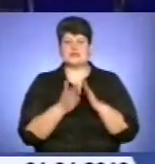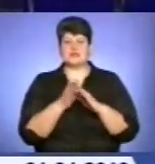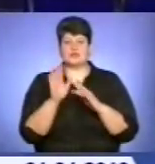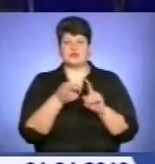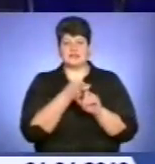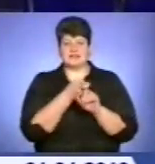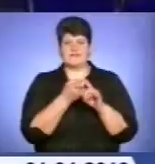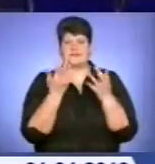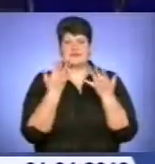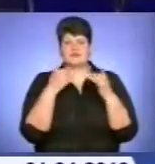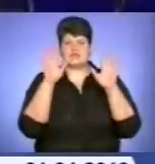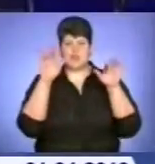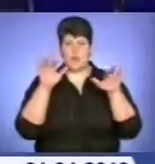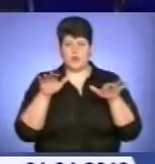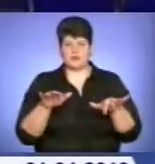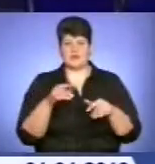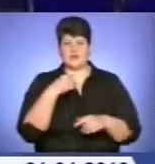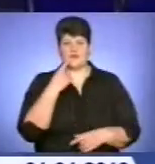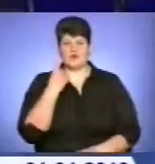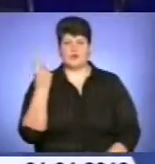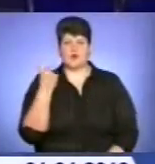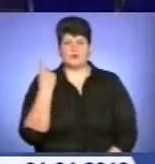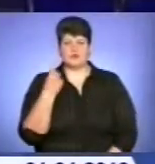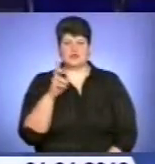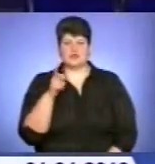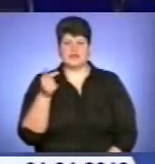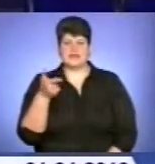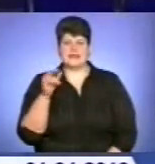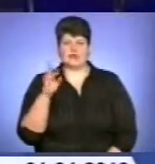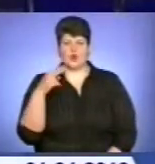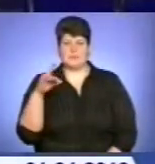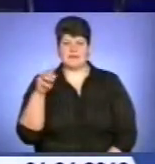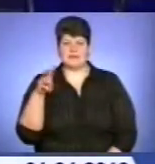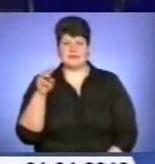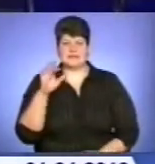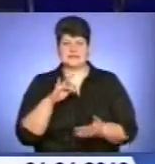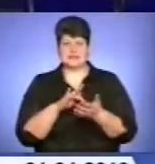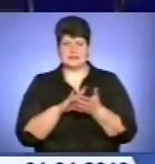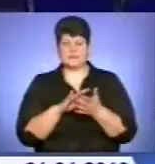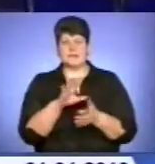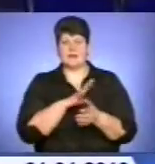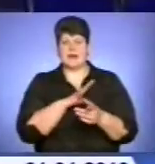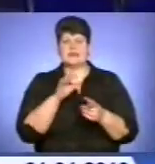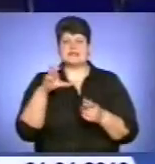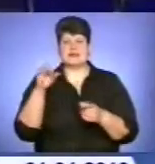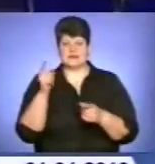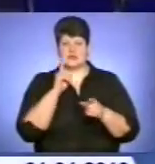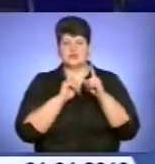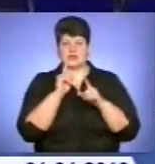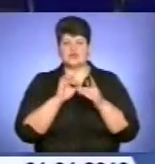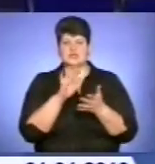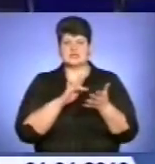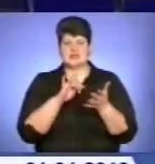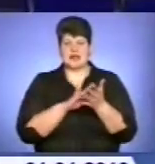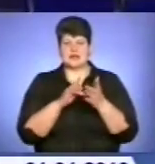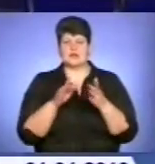від кількості опадів, повідомляє обласний гідромедцентр. І упродовж теми. Відбулася селекторна нарада щодо дій центральних і